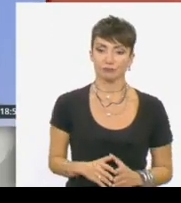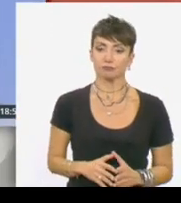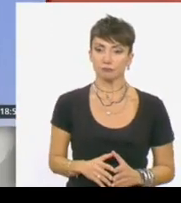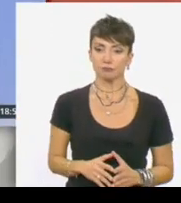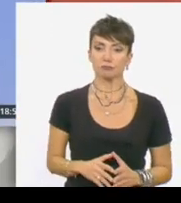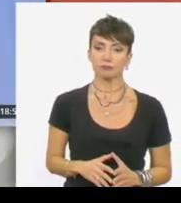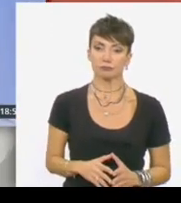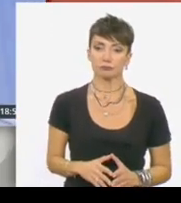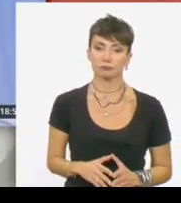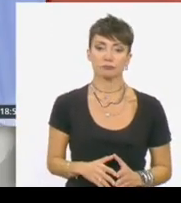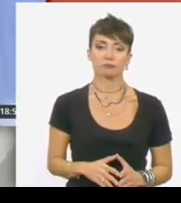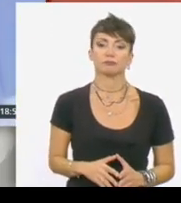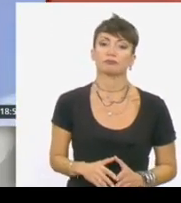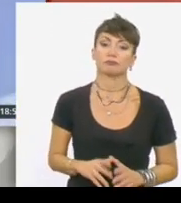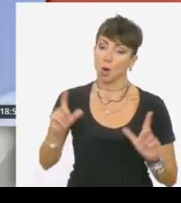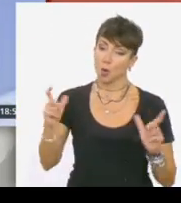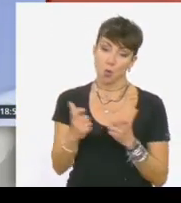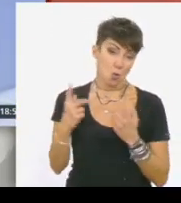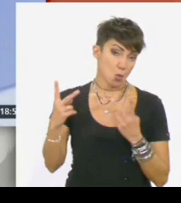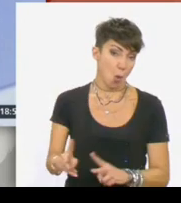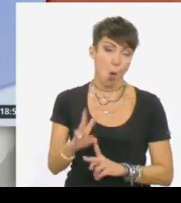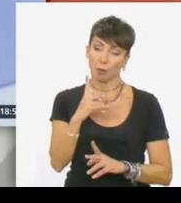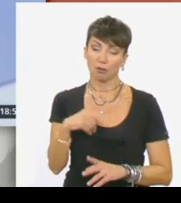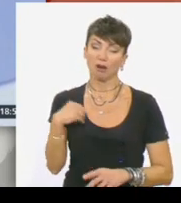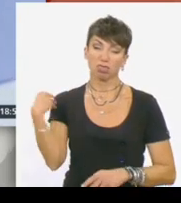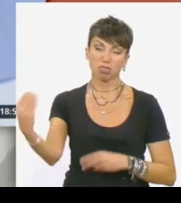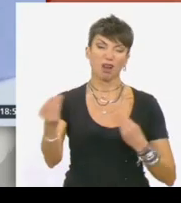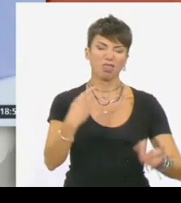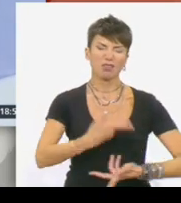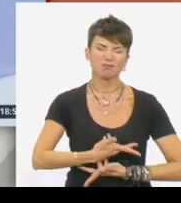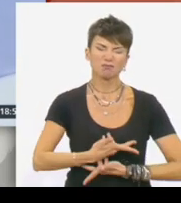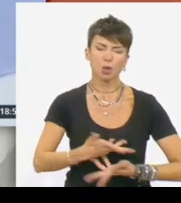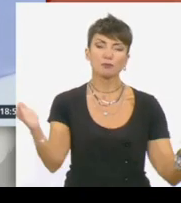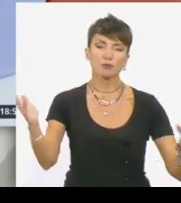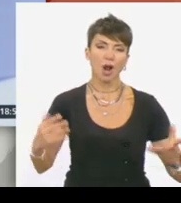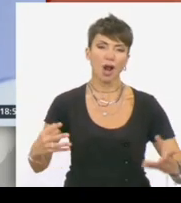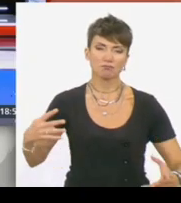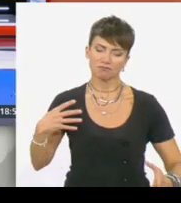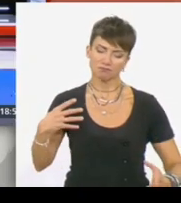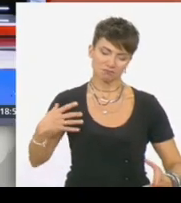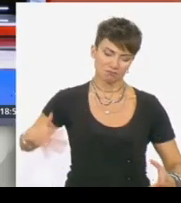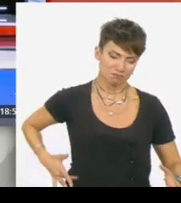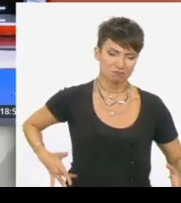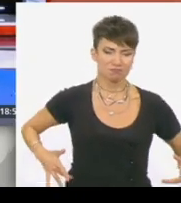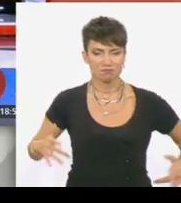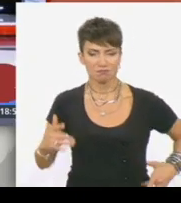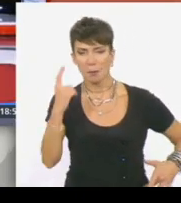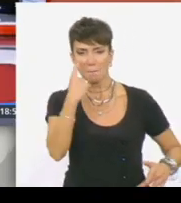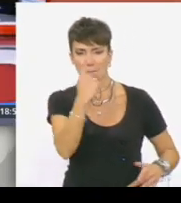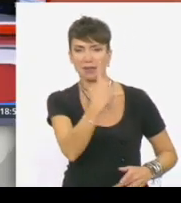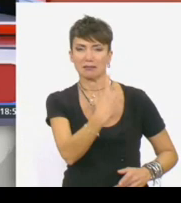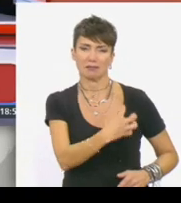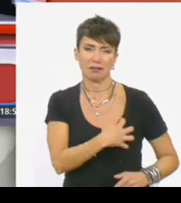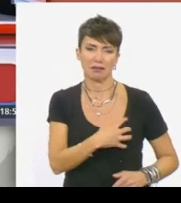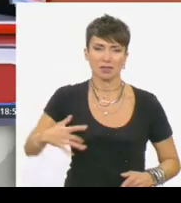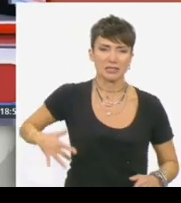Δώρο ζωής από την οικογένεια της άτυχης φοιτήτριας. Κύριε και κύριε θα πάμε στην Αφροδίτη Σπηλιώτη. Τα όργα να δωρίζονται για να σωθούν άλλοι συνάνθρωποι